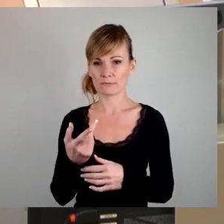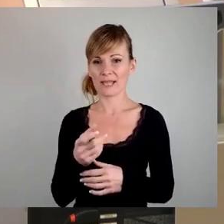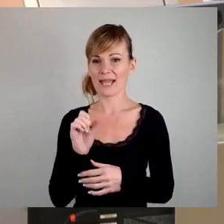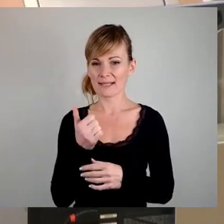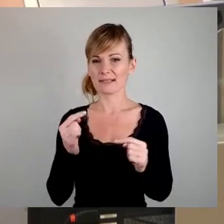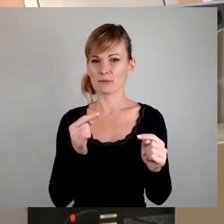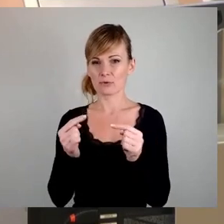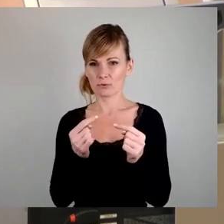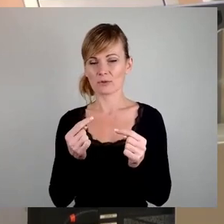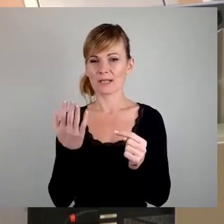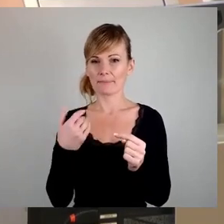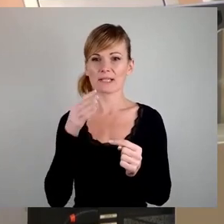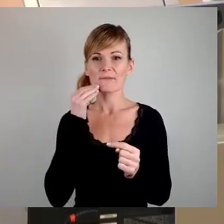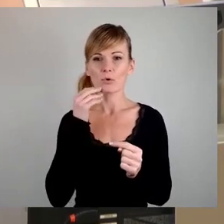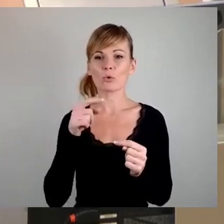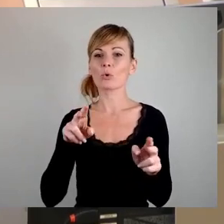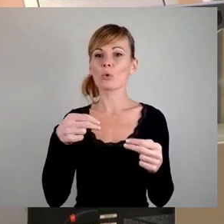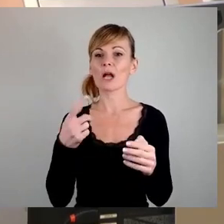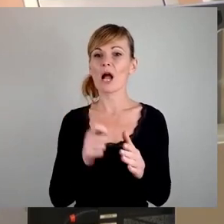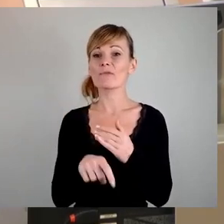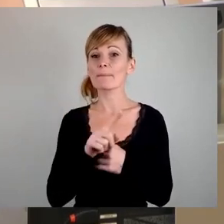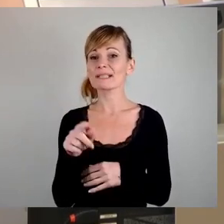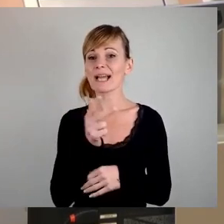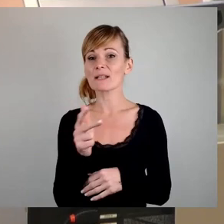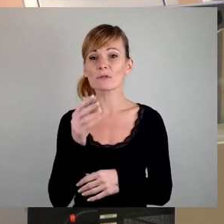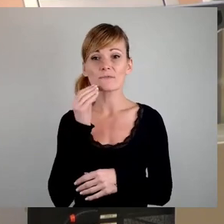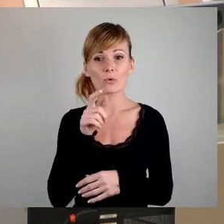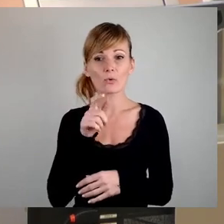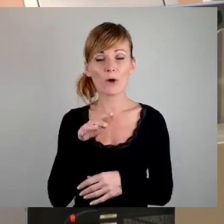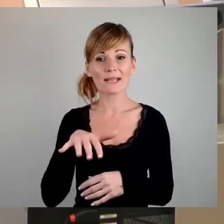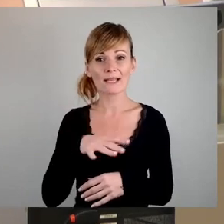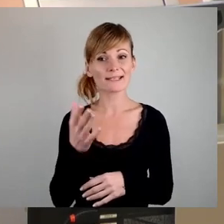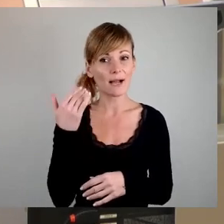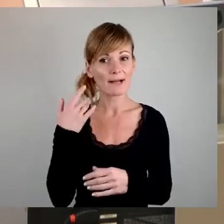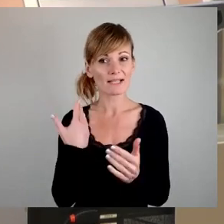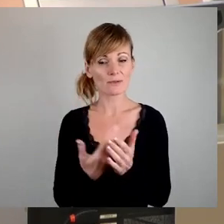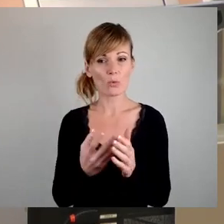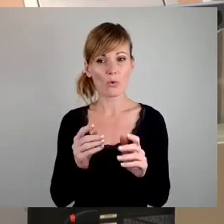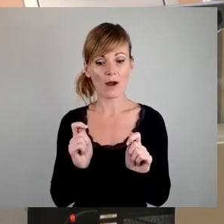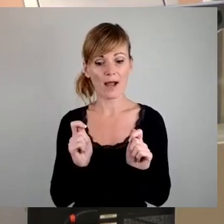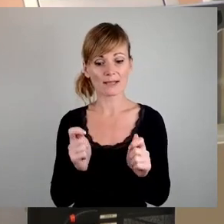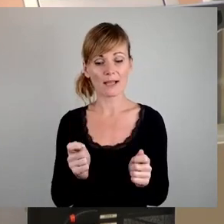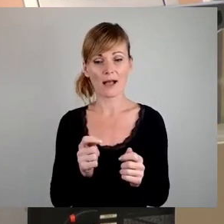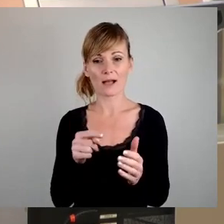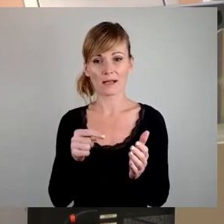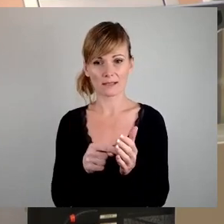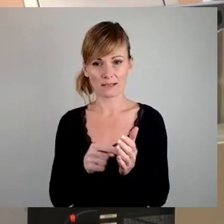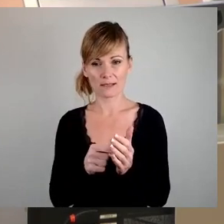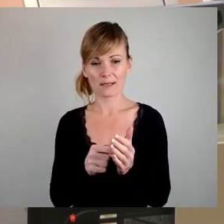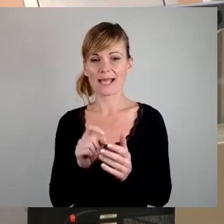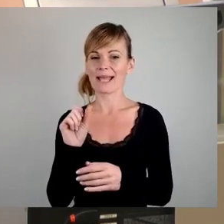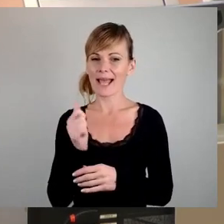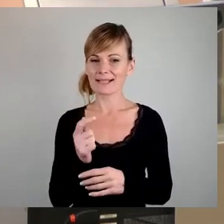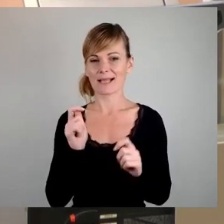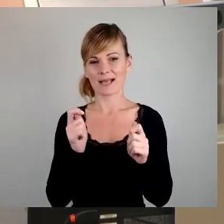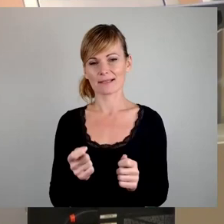von Wohnungen, von bis zu 3.000 Wohnungen, so hieß es seinerzeit in dem Antrag, der allererste Antrag der Dissidentenfraktion